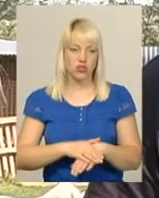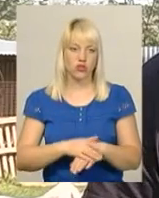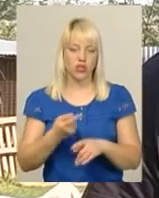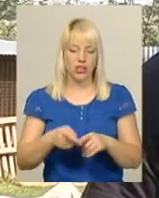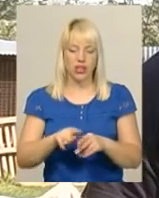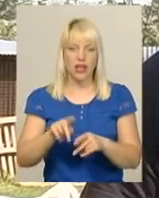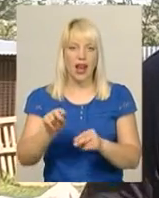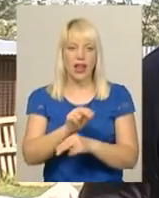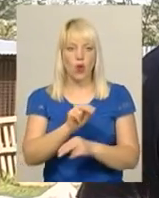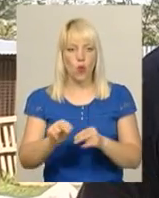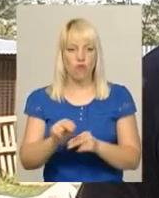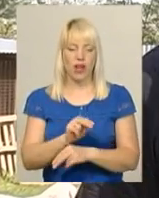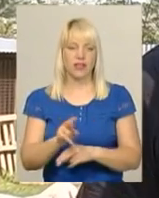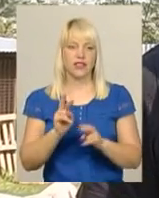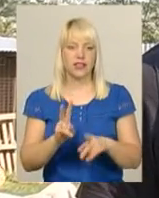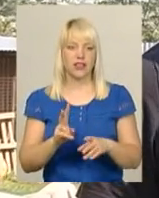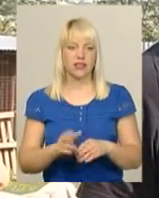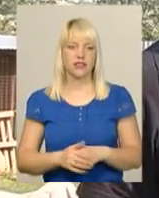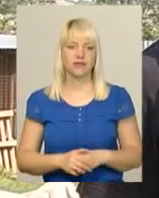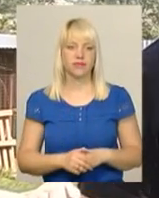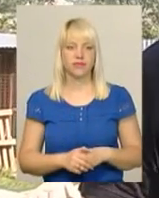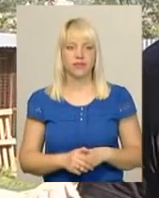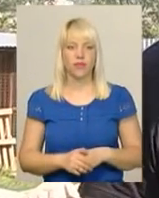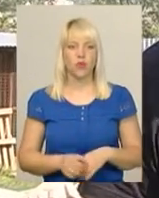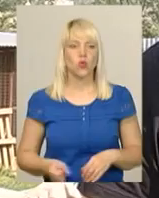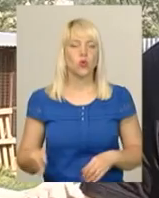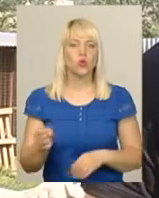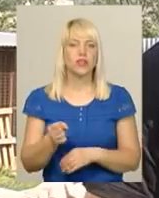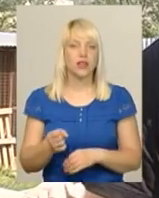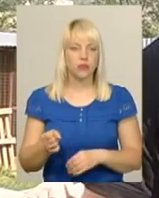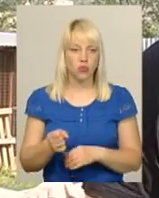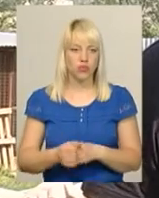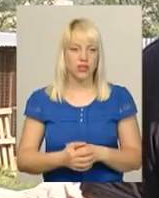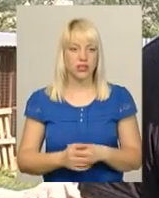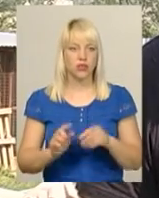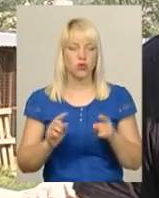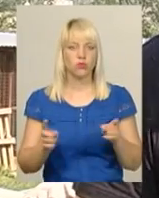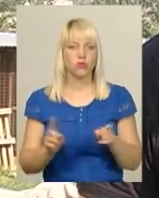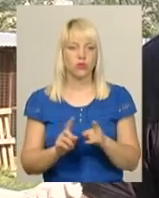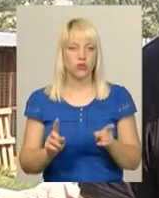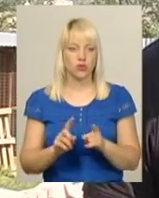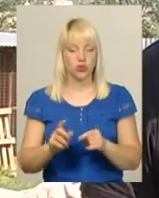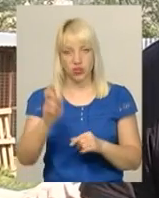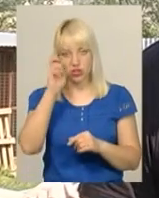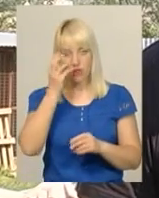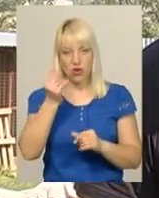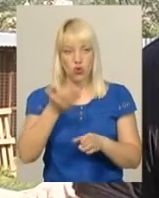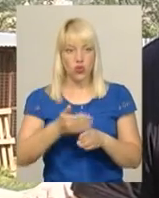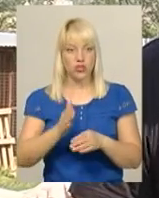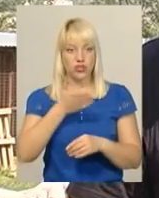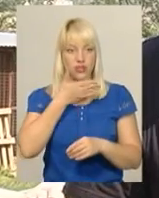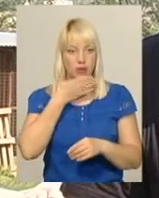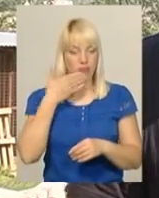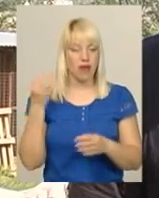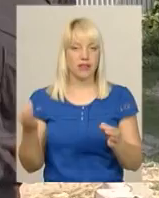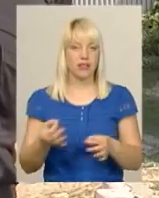лікувати, як тяжко їх тут утримувати, тому що держава гроші не виділяє, ніякої